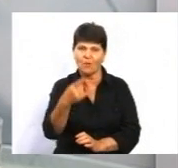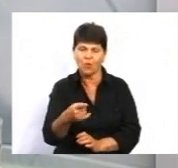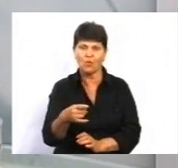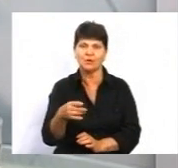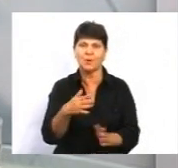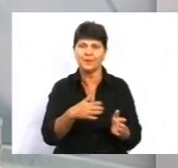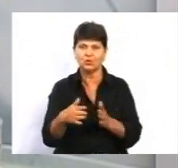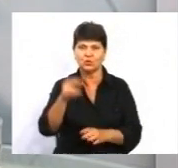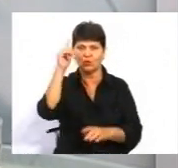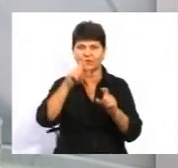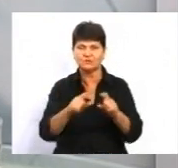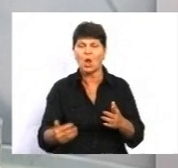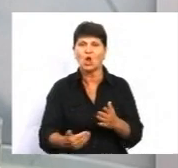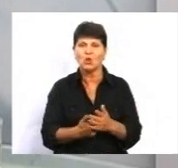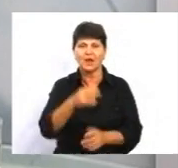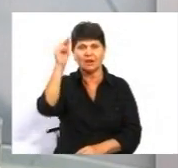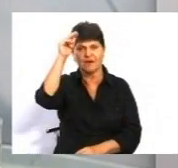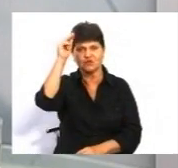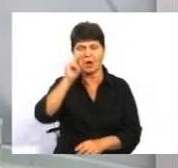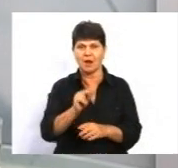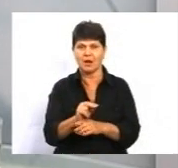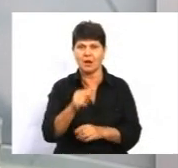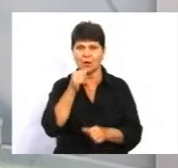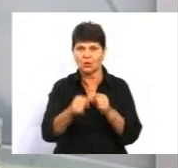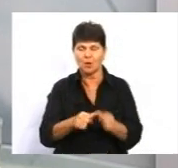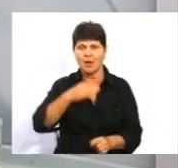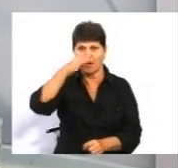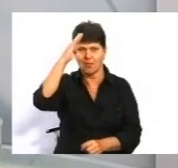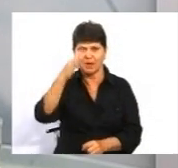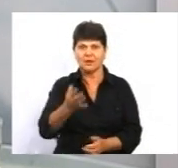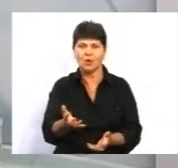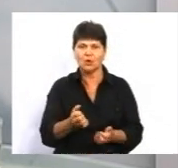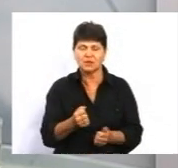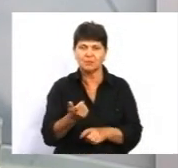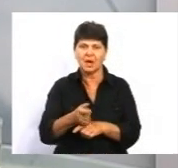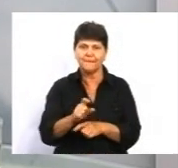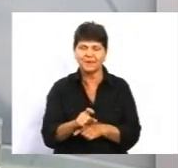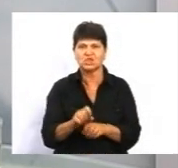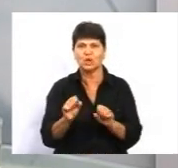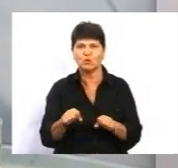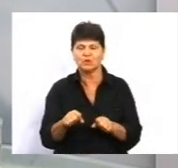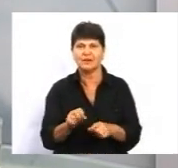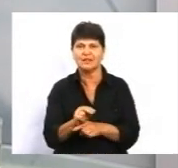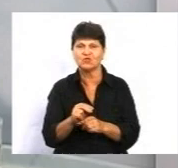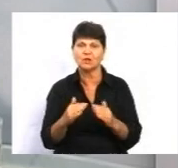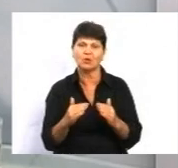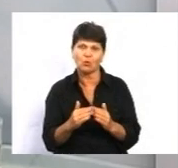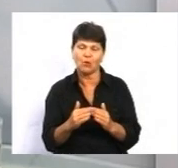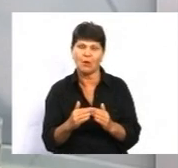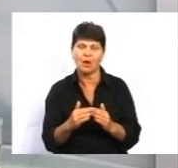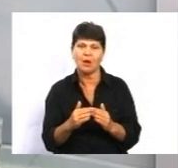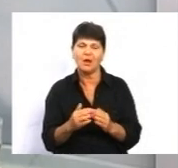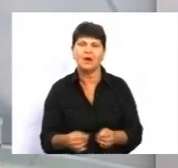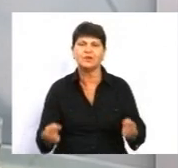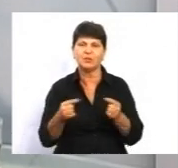нового навчального року. Батьки отримують більше можливостей для навчання дітей вдома. Набуло чинності відповідне